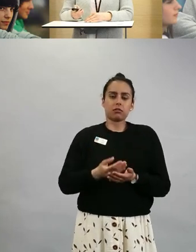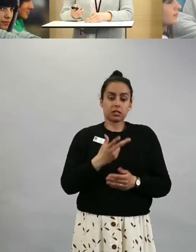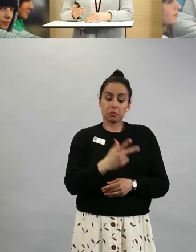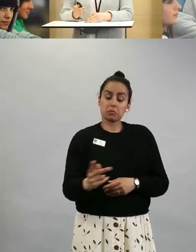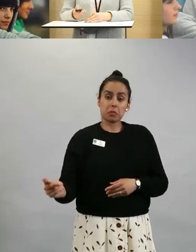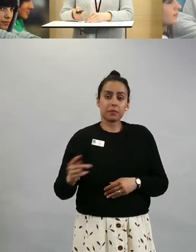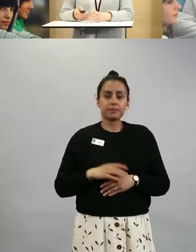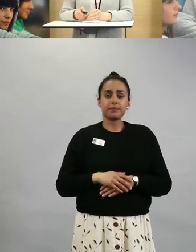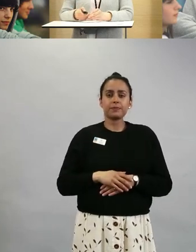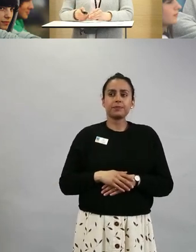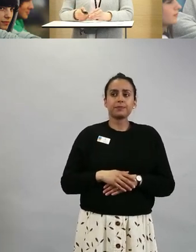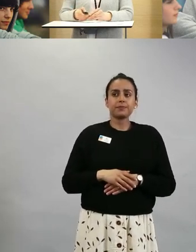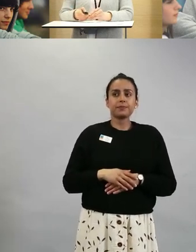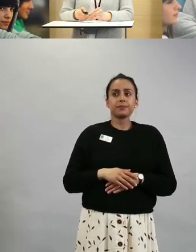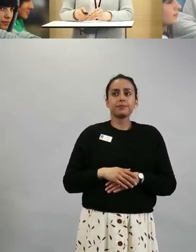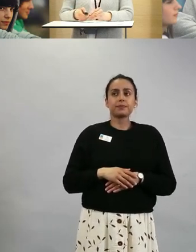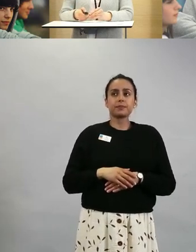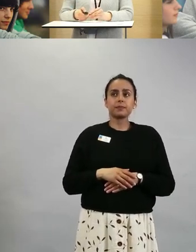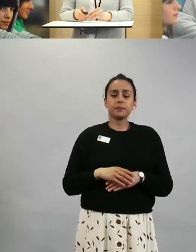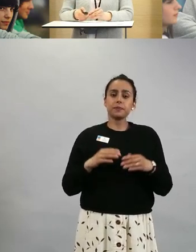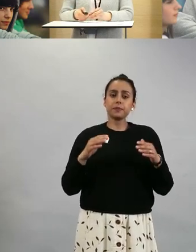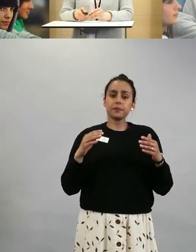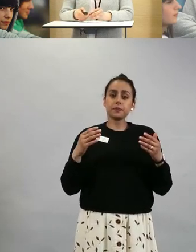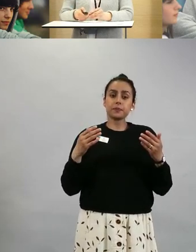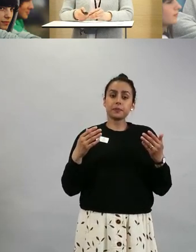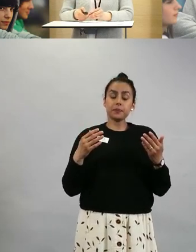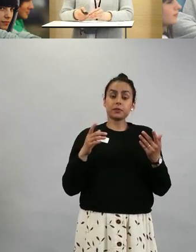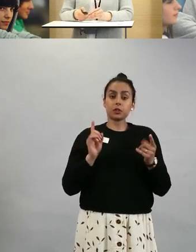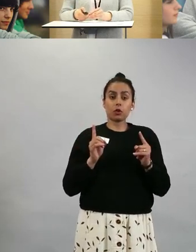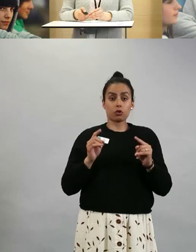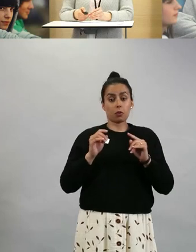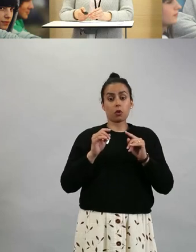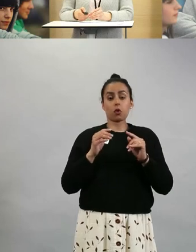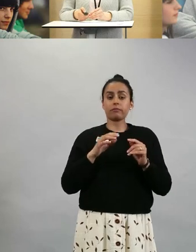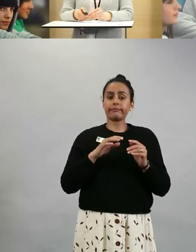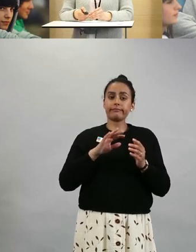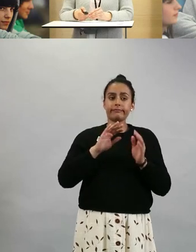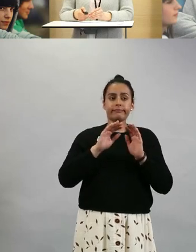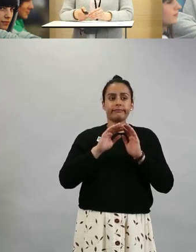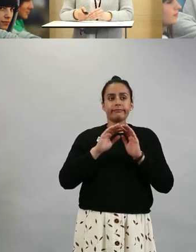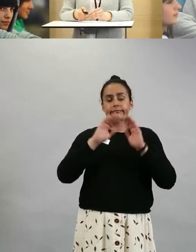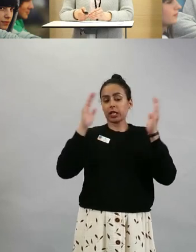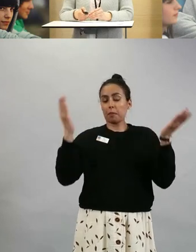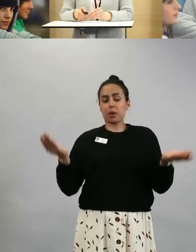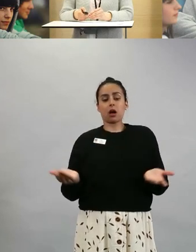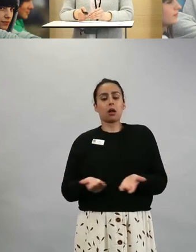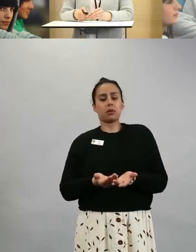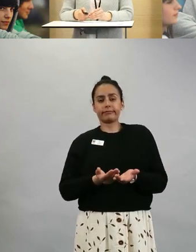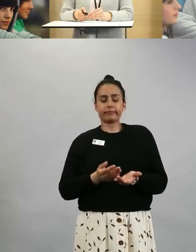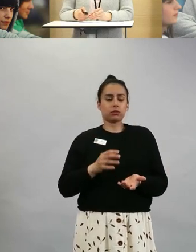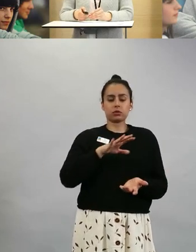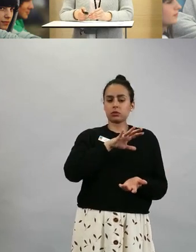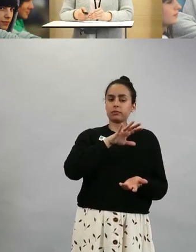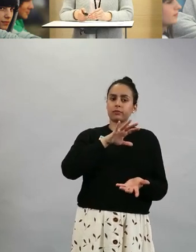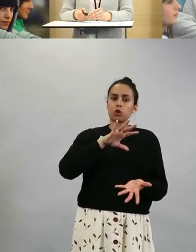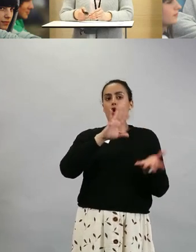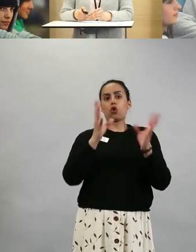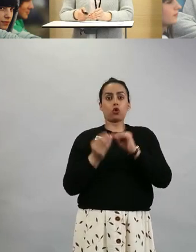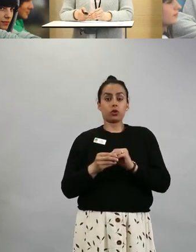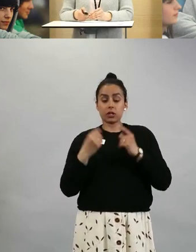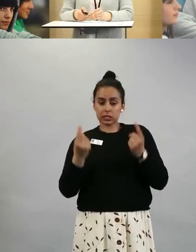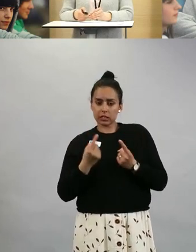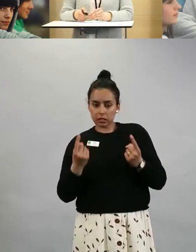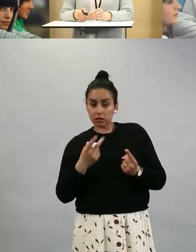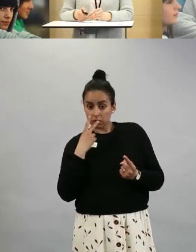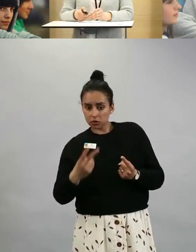Toki sitten kun katsotaan maailmantasolla, niin on näitä joitakin maita, joilla on erittäin